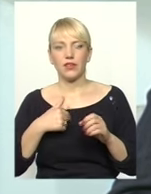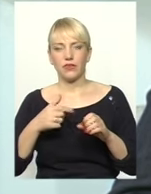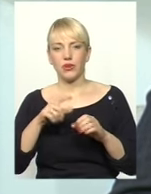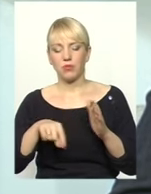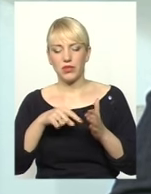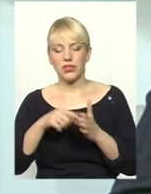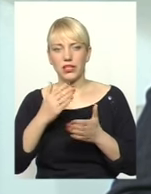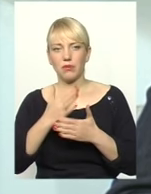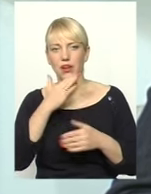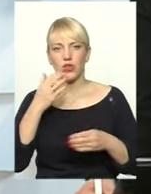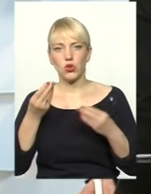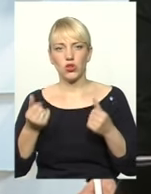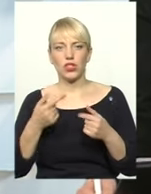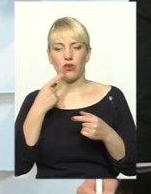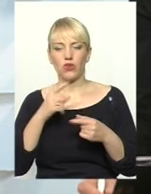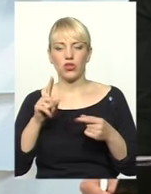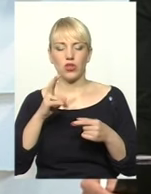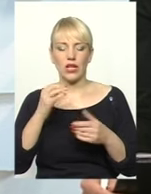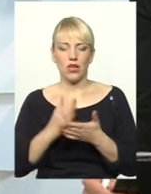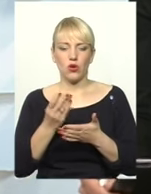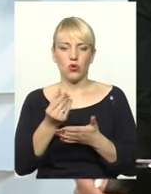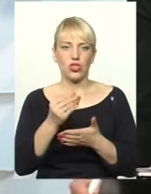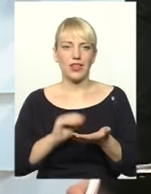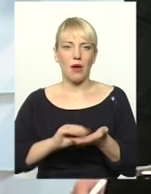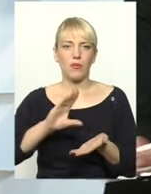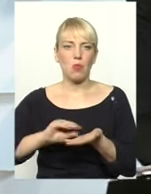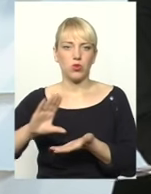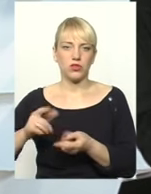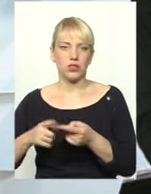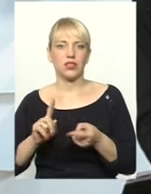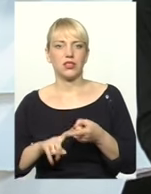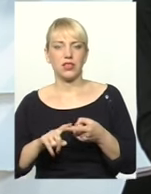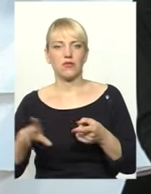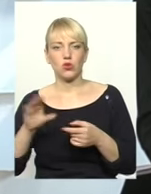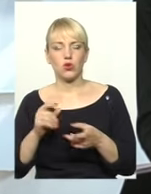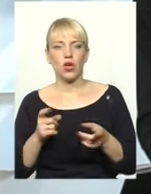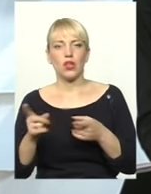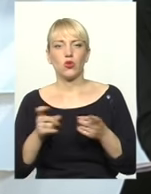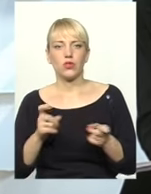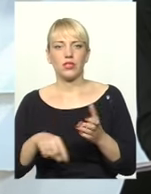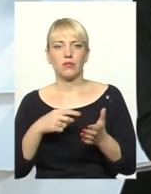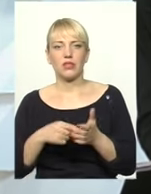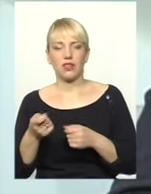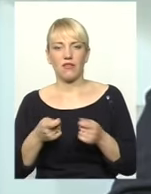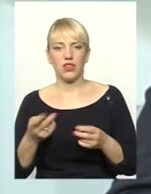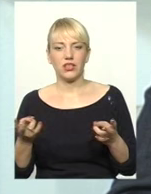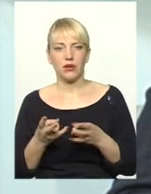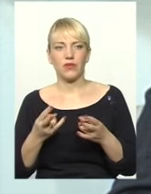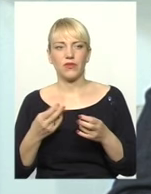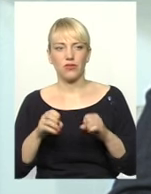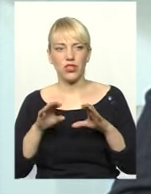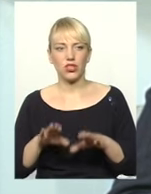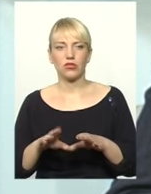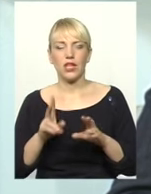надзвичайно багато грошей, що є гроші на депозиті, що є все. І до цього питання не злучається міська влада. Необхідно, я б вирішував і